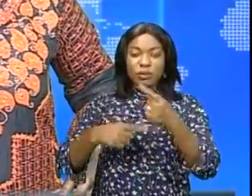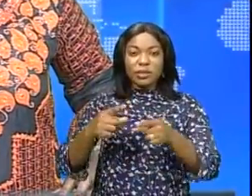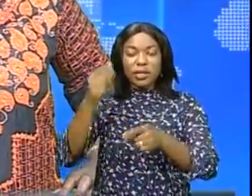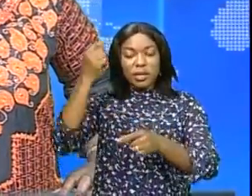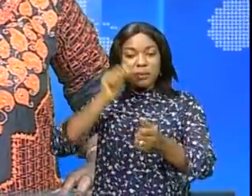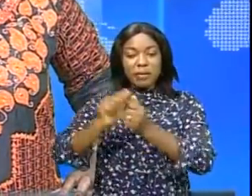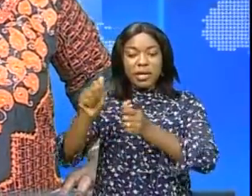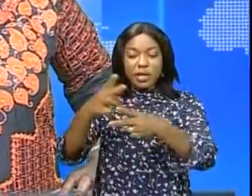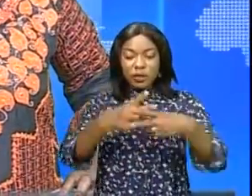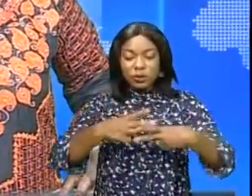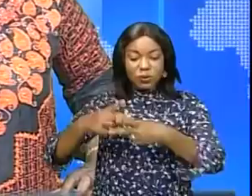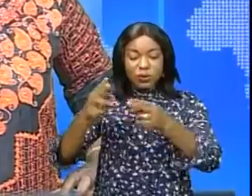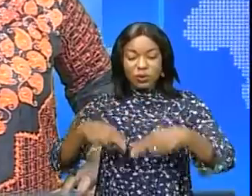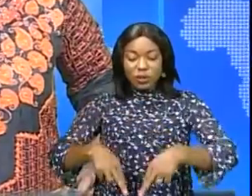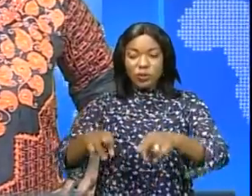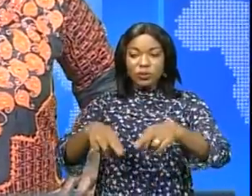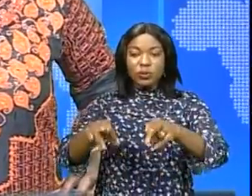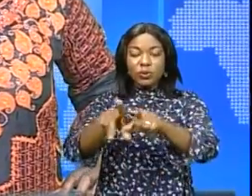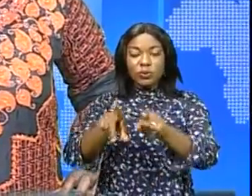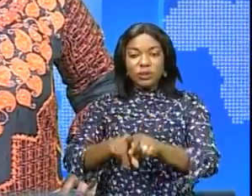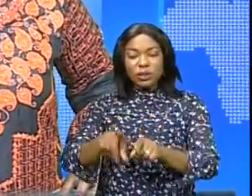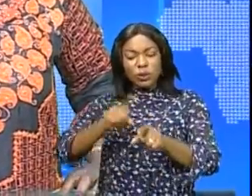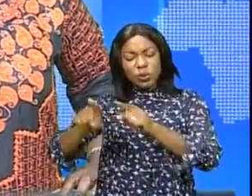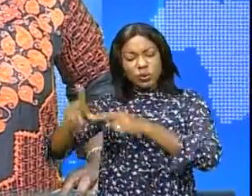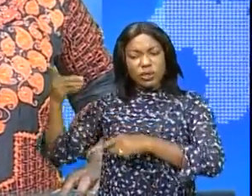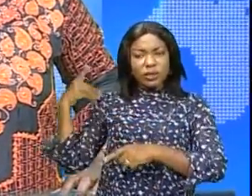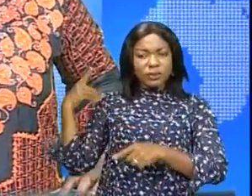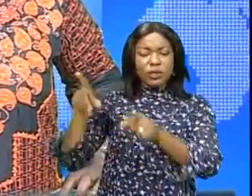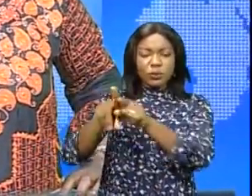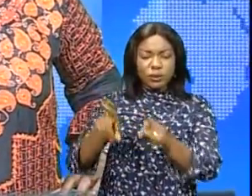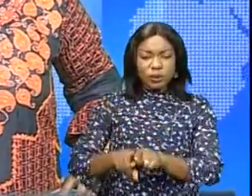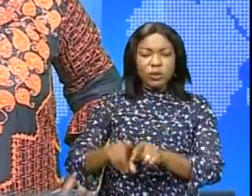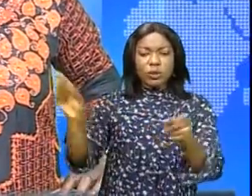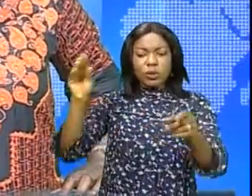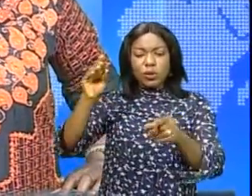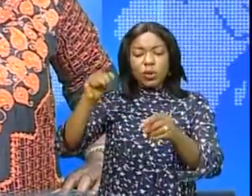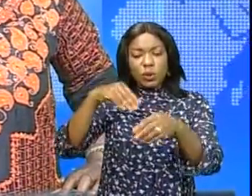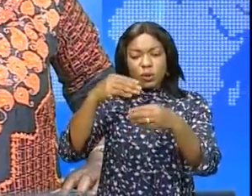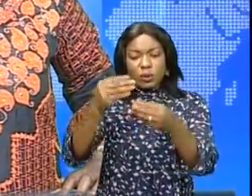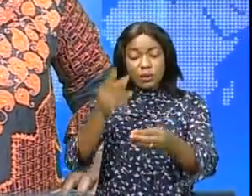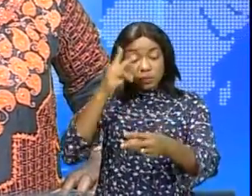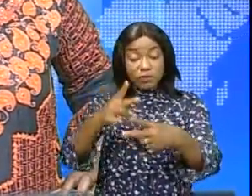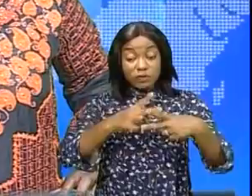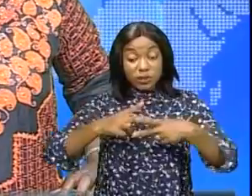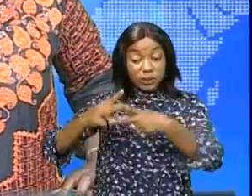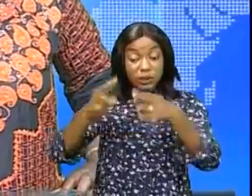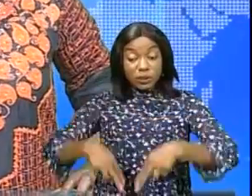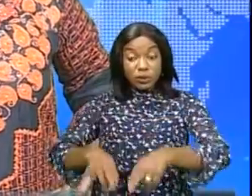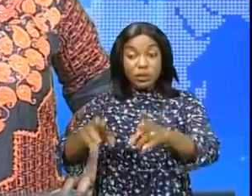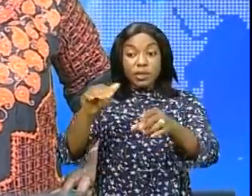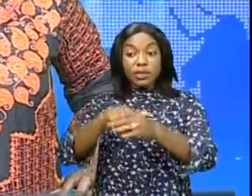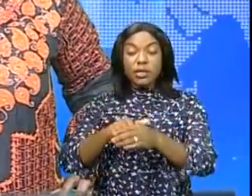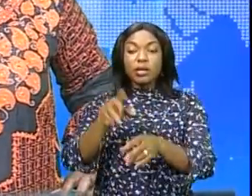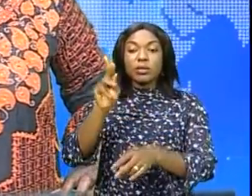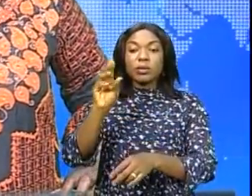routières, c'est dans ce cadre que quelques députés provinciaux se sont retrouvés sur les chantiers de la ville de Colouésie, dans